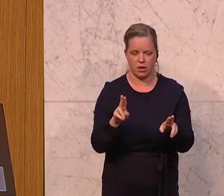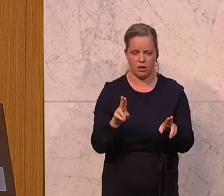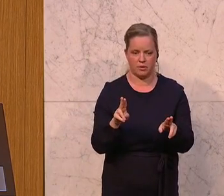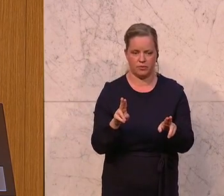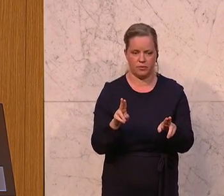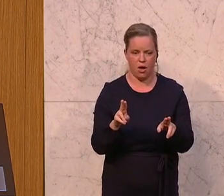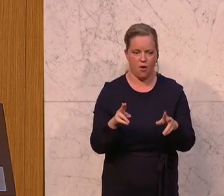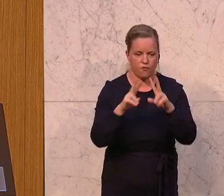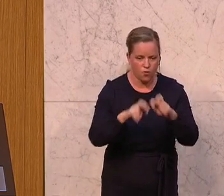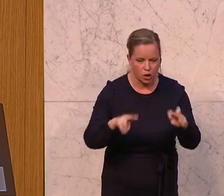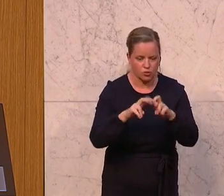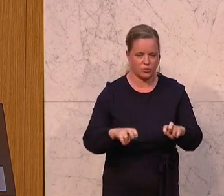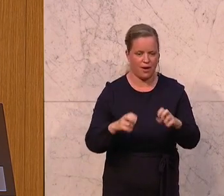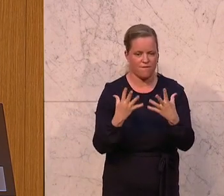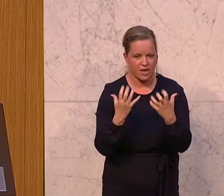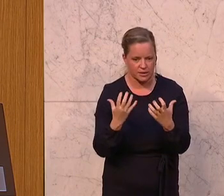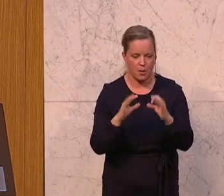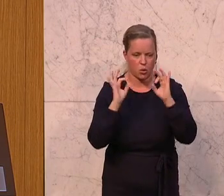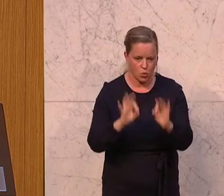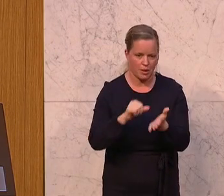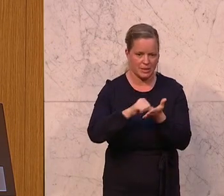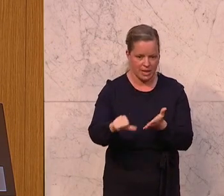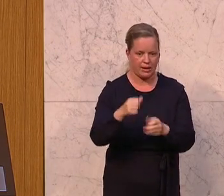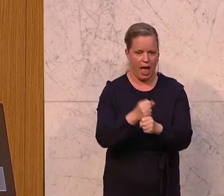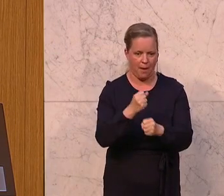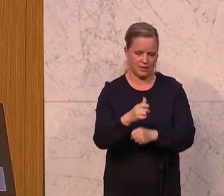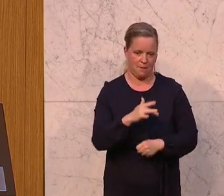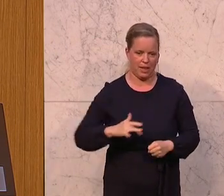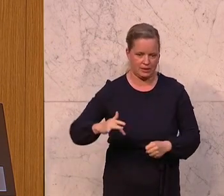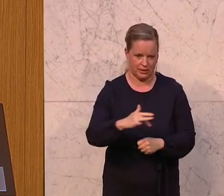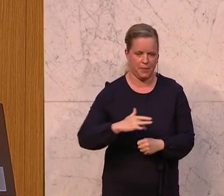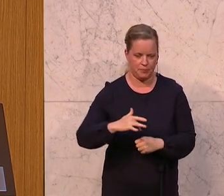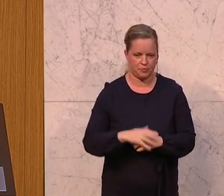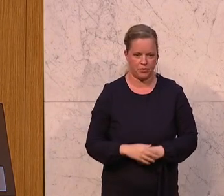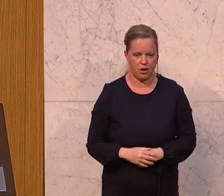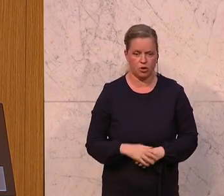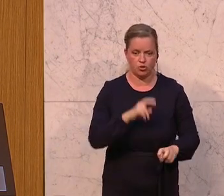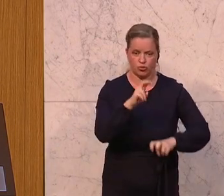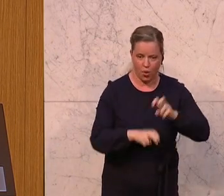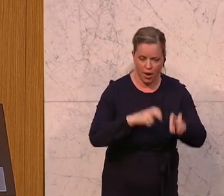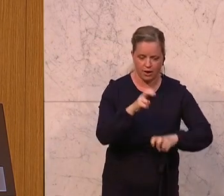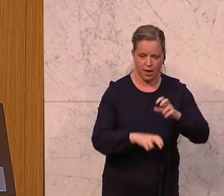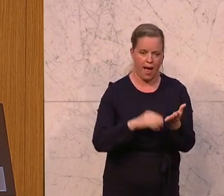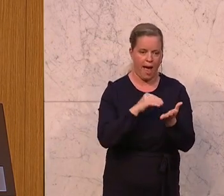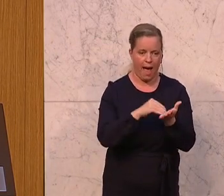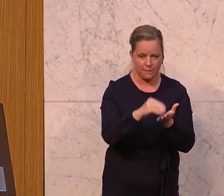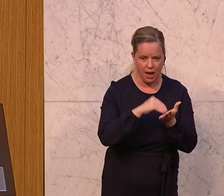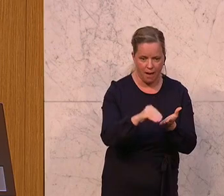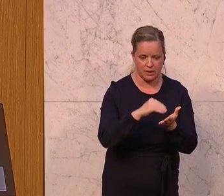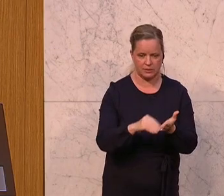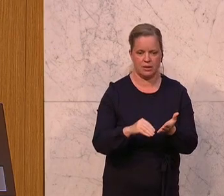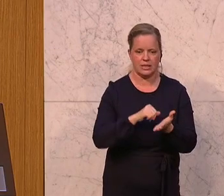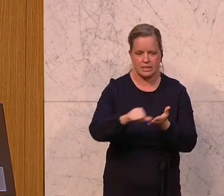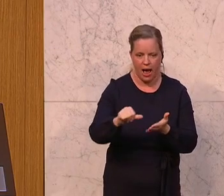forschungswirksame und auch gut bezahlte Arbeitsplätze. Und diese Steuern und Abgaben zahlen unsere Krankenhäuser,